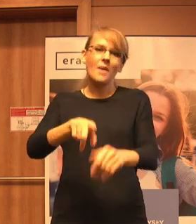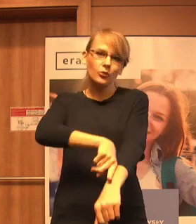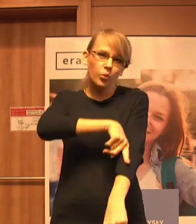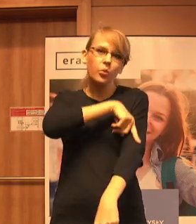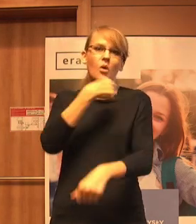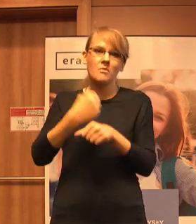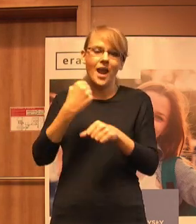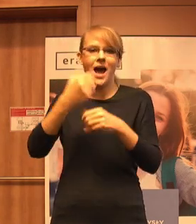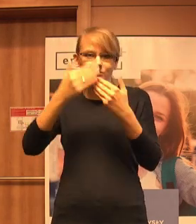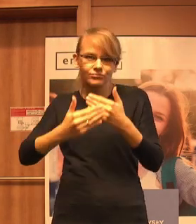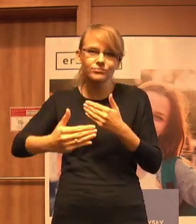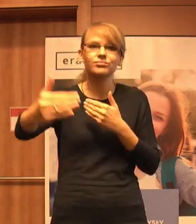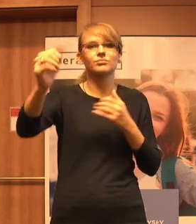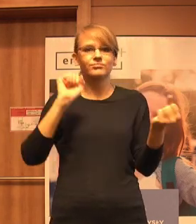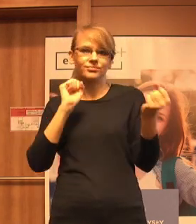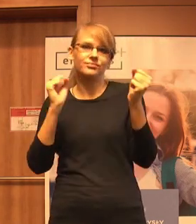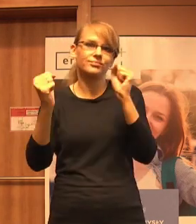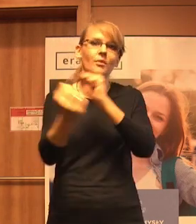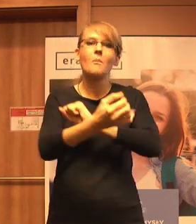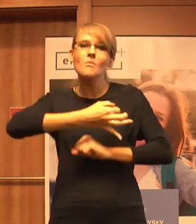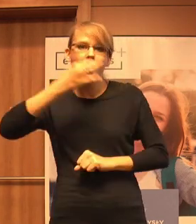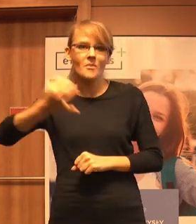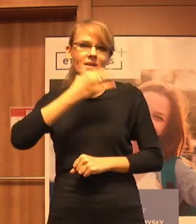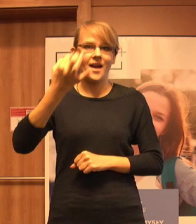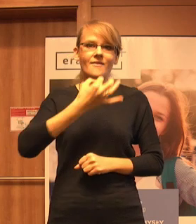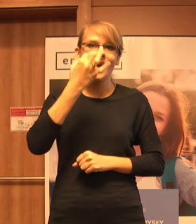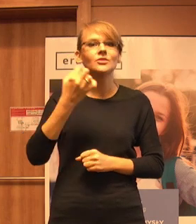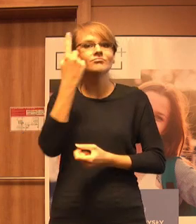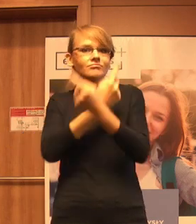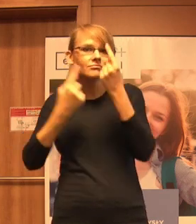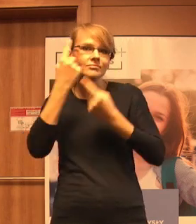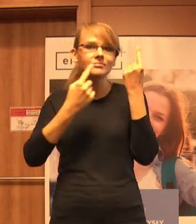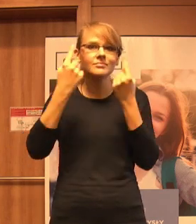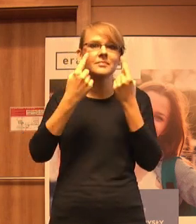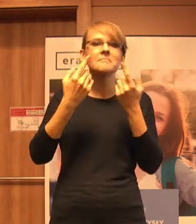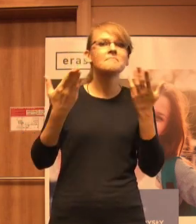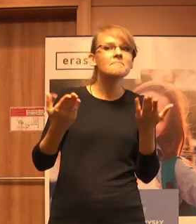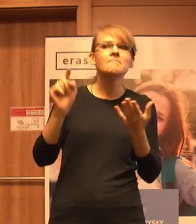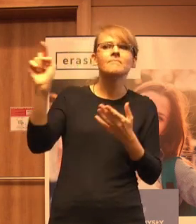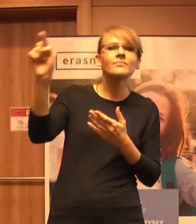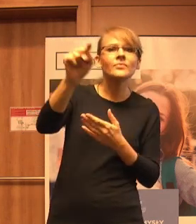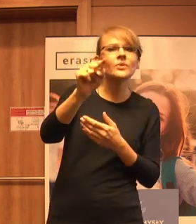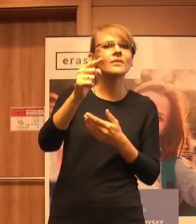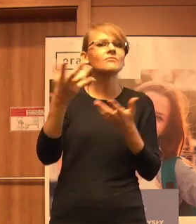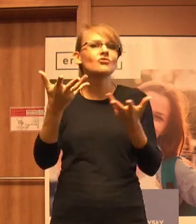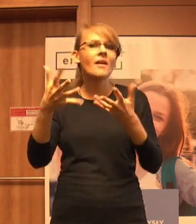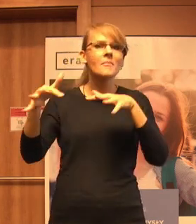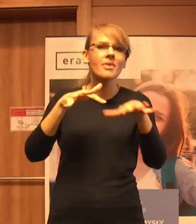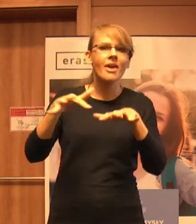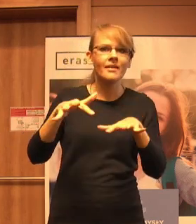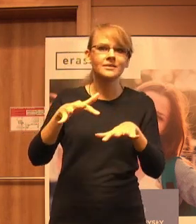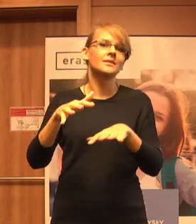żeby to zmieniać, żeby to poprawiać, żeby zastanowić się, które są miejsca i w